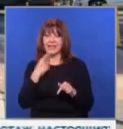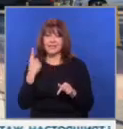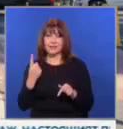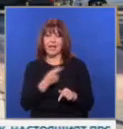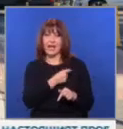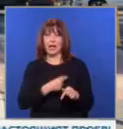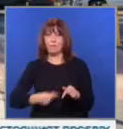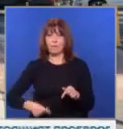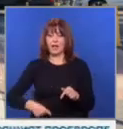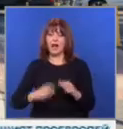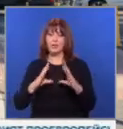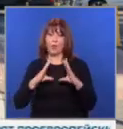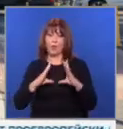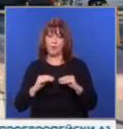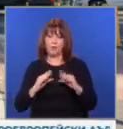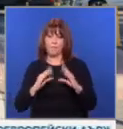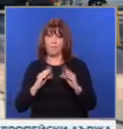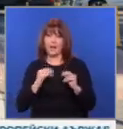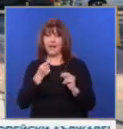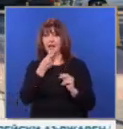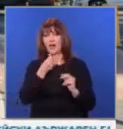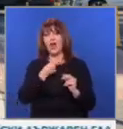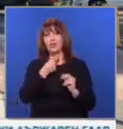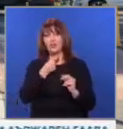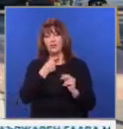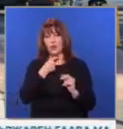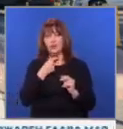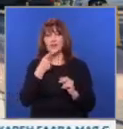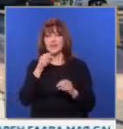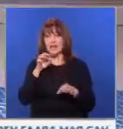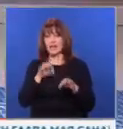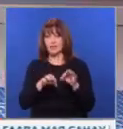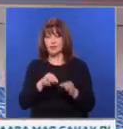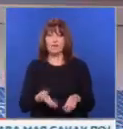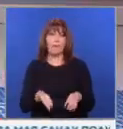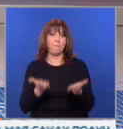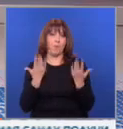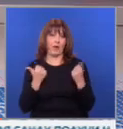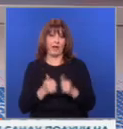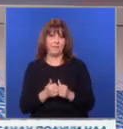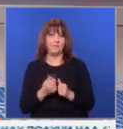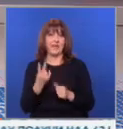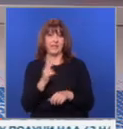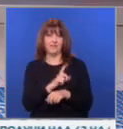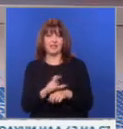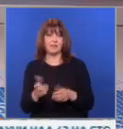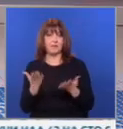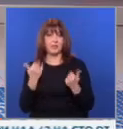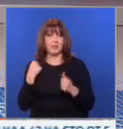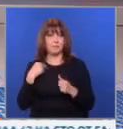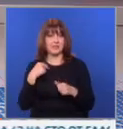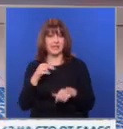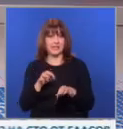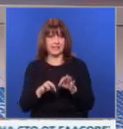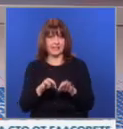републиканецът смекчи тона си относно правото да се гласува рано. Две седмици преди президентския